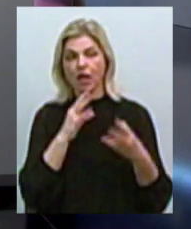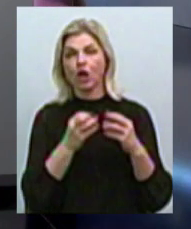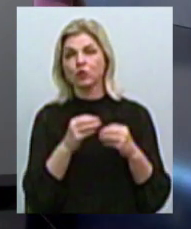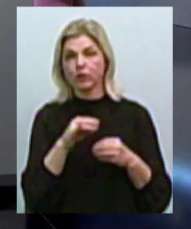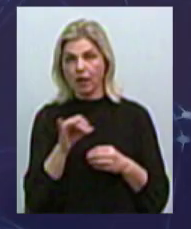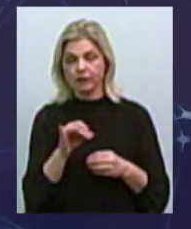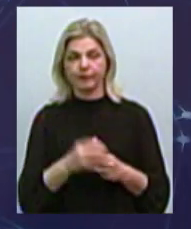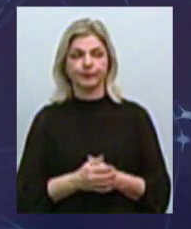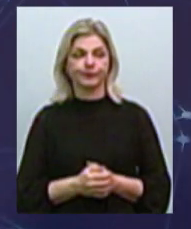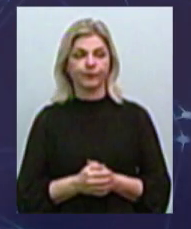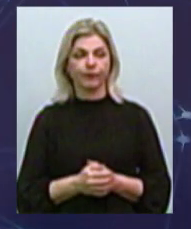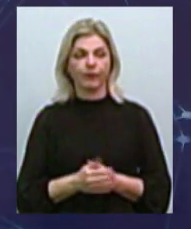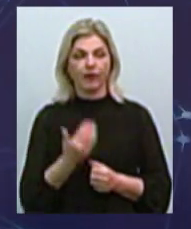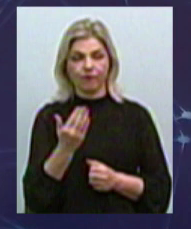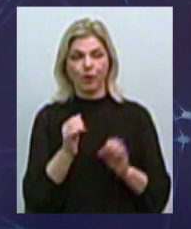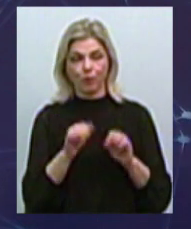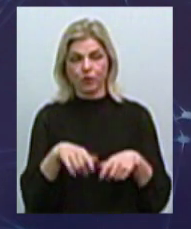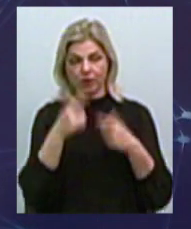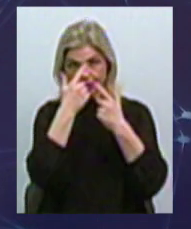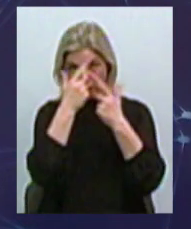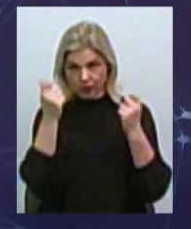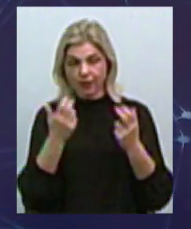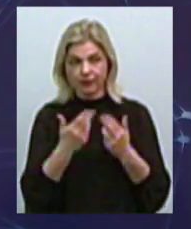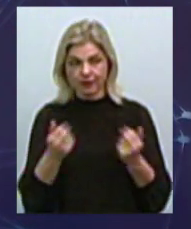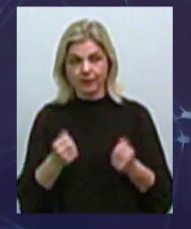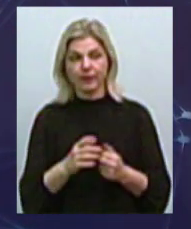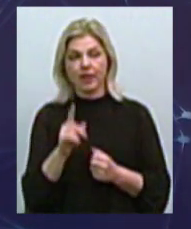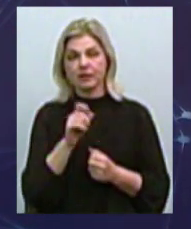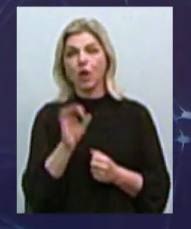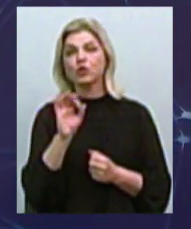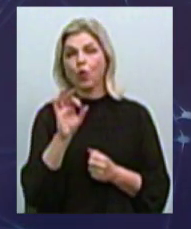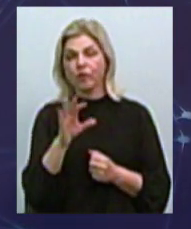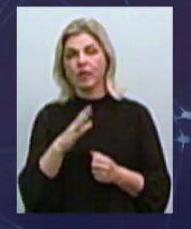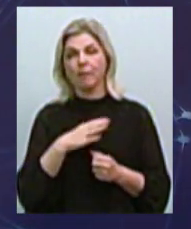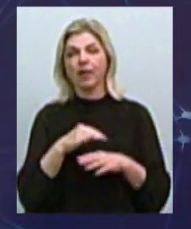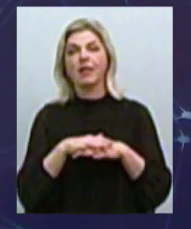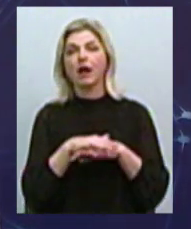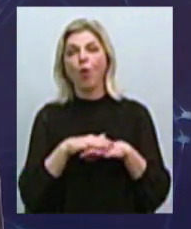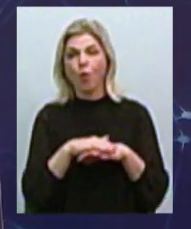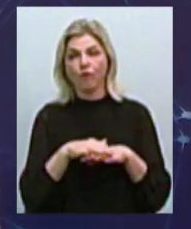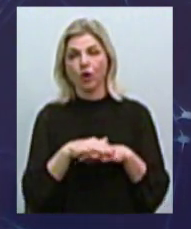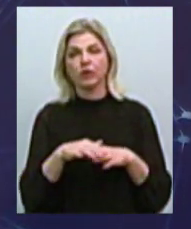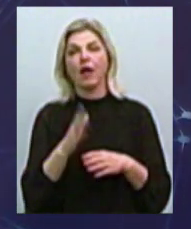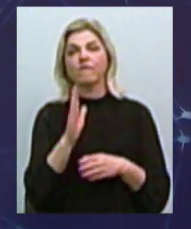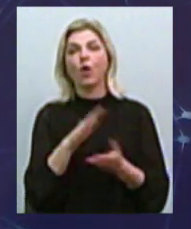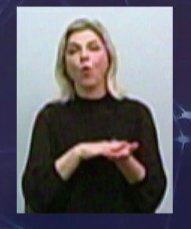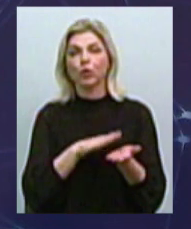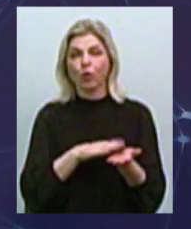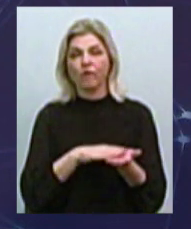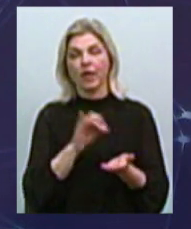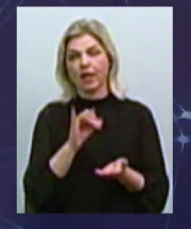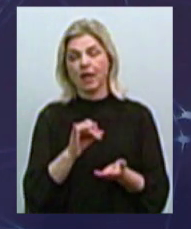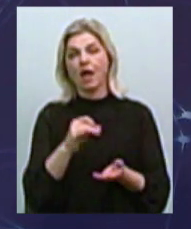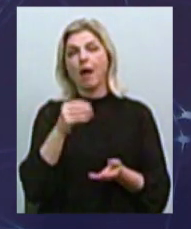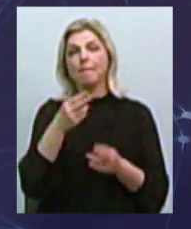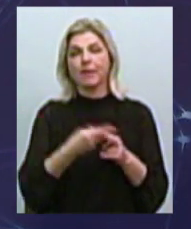Якщо, будь ласка, ви можете їх наголосити? Можете, так. За жовтень місяць було нараховано пільги у готівковій-грошовій і у готівковій